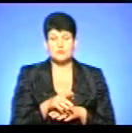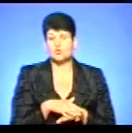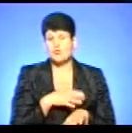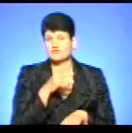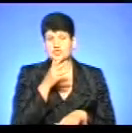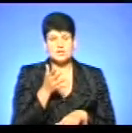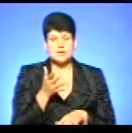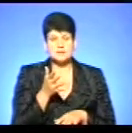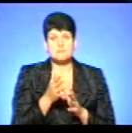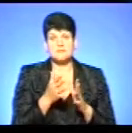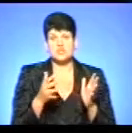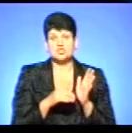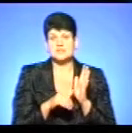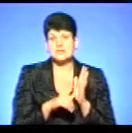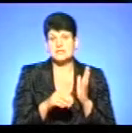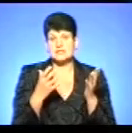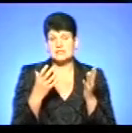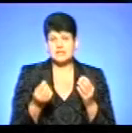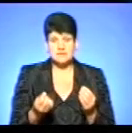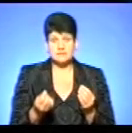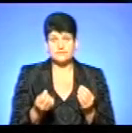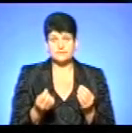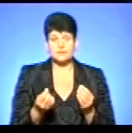більше 60 днів, то, відповідно,